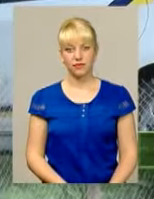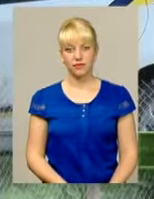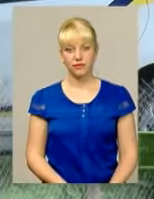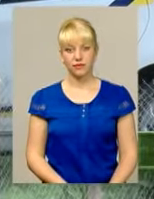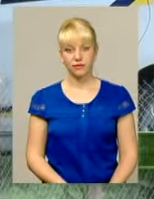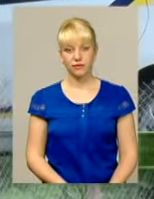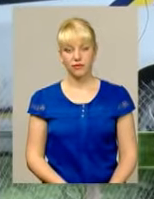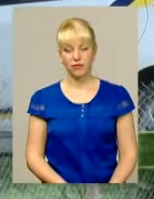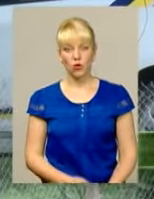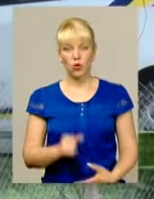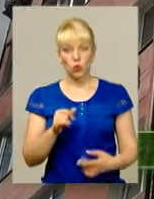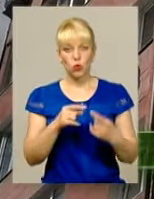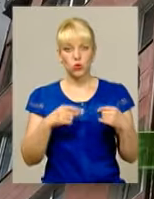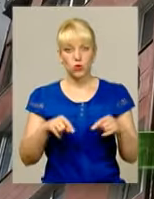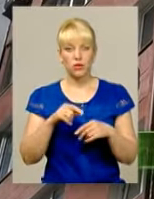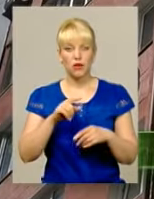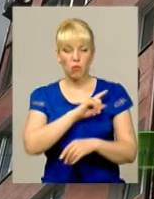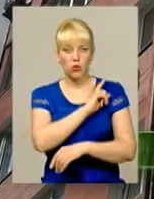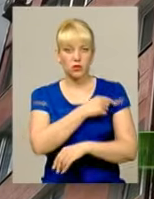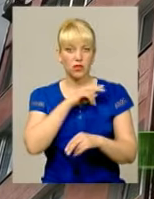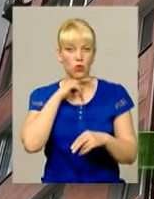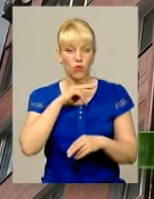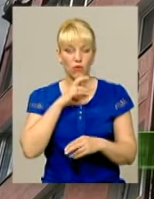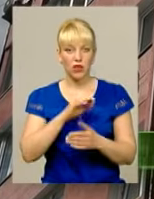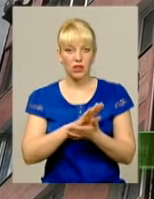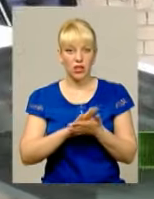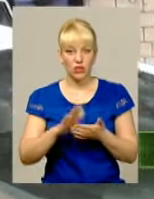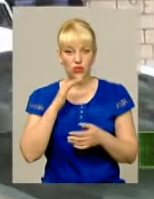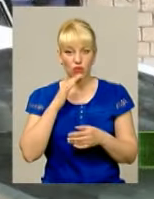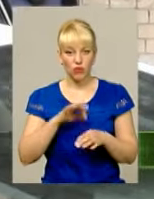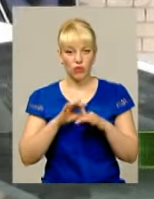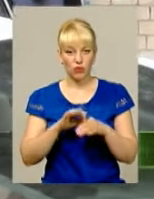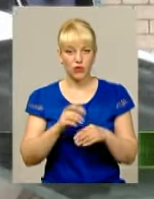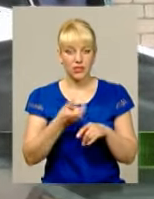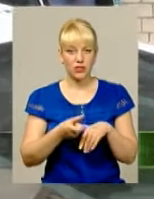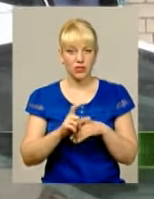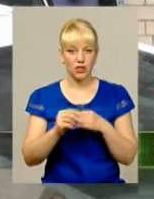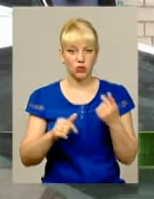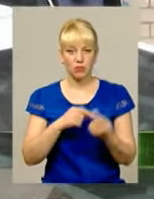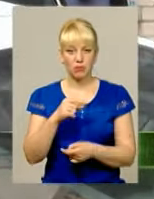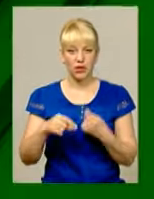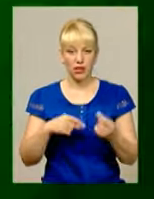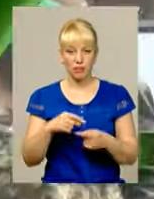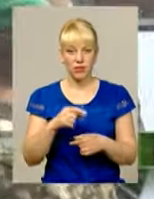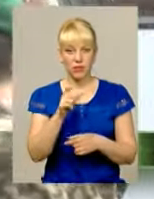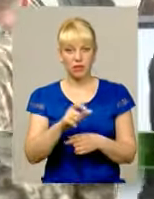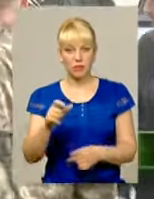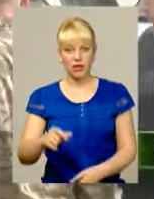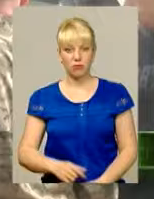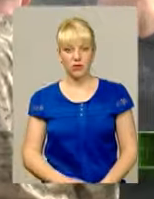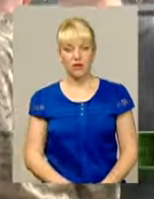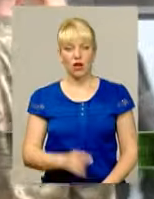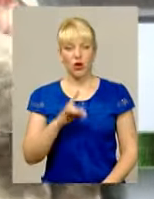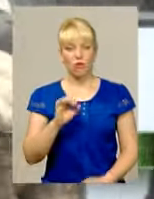У зоні посиленої уваги на чисту воду виводять занадто підприємливих підприємців Про